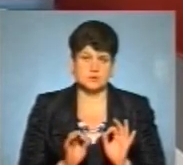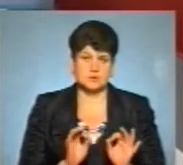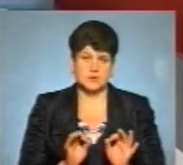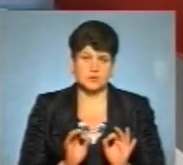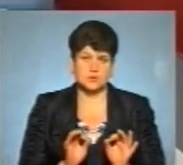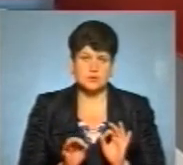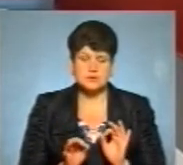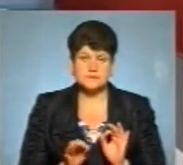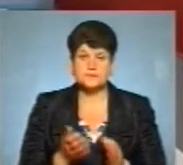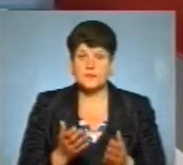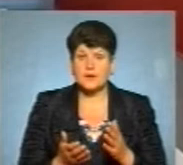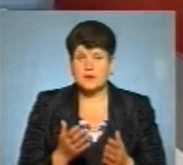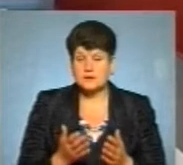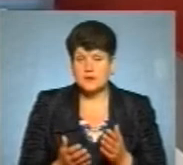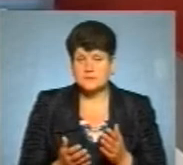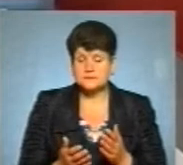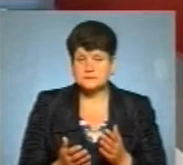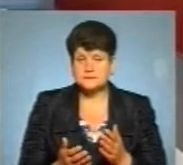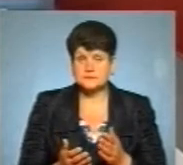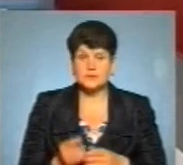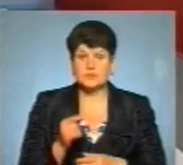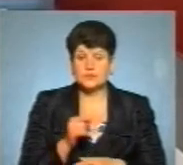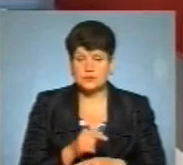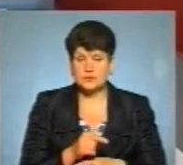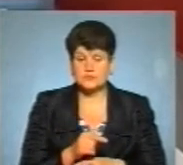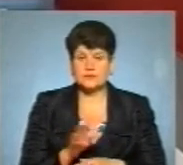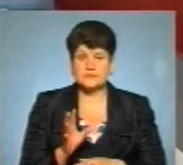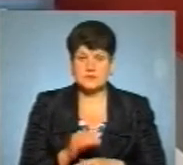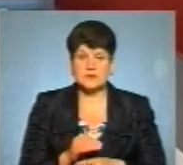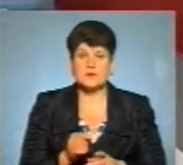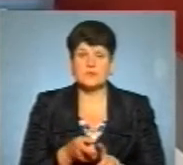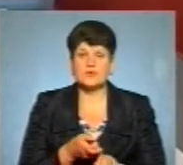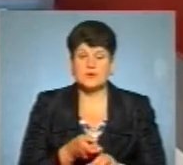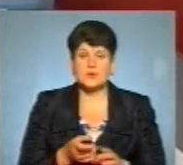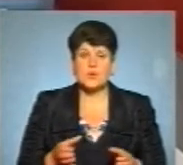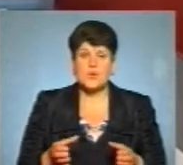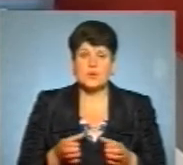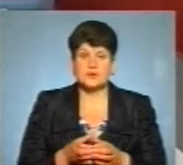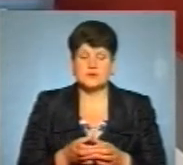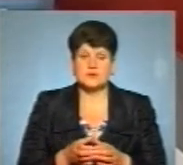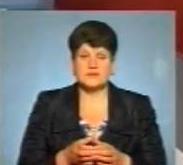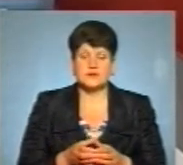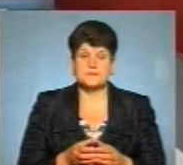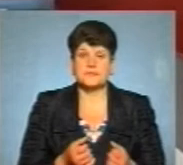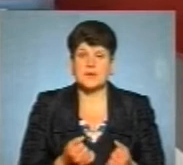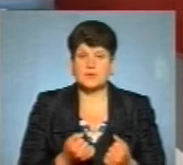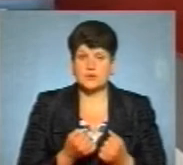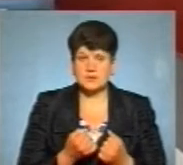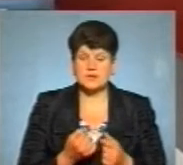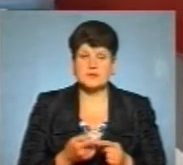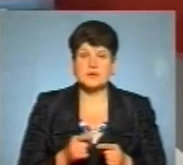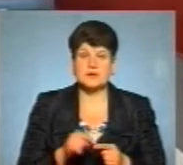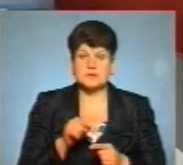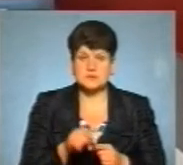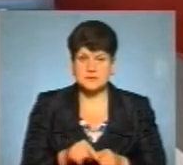Але, очевидно, тут все-таки пов'язано з колективним імунітетом. І оця